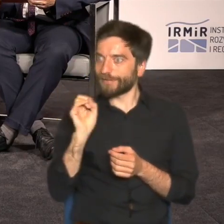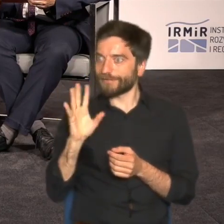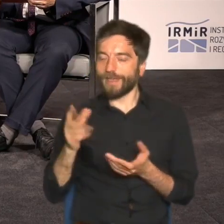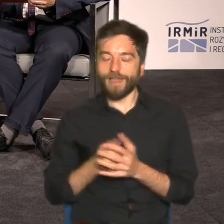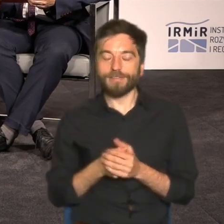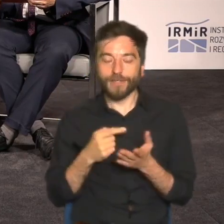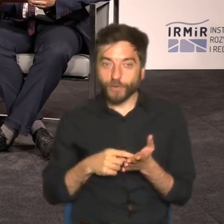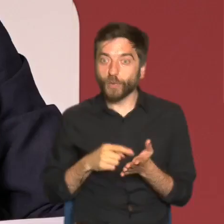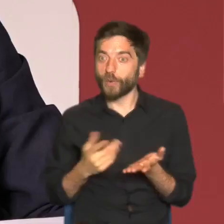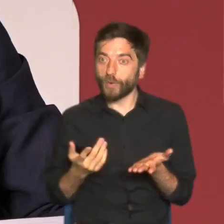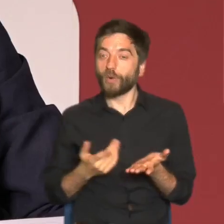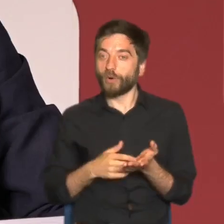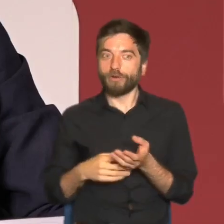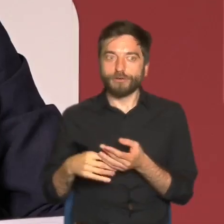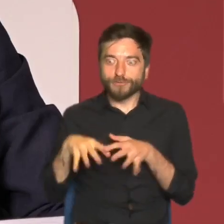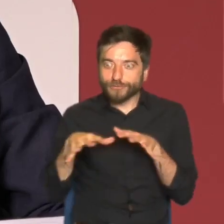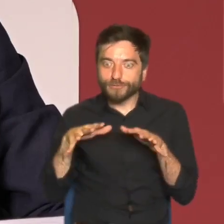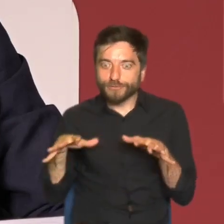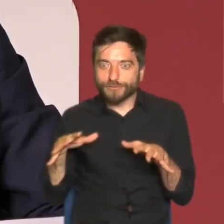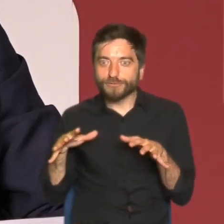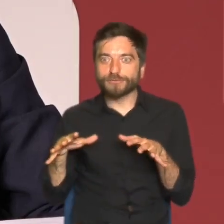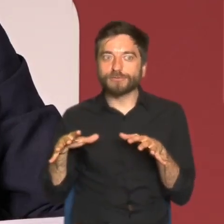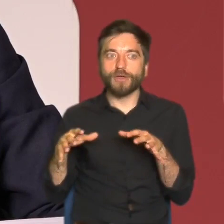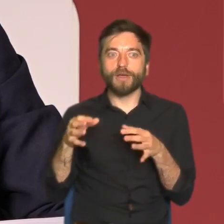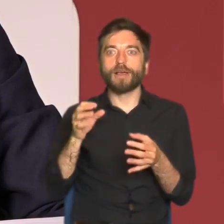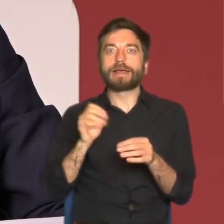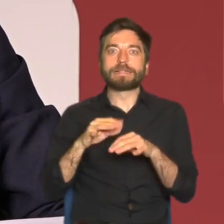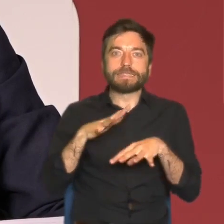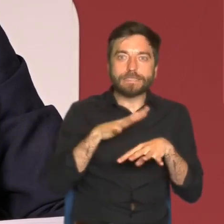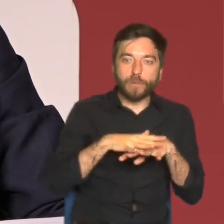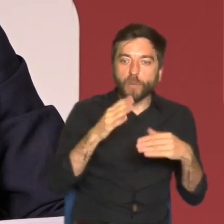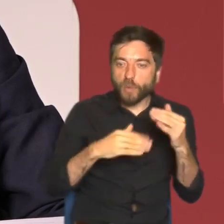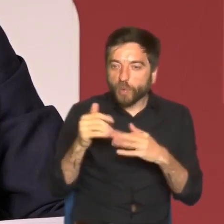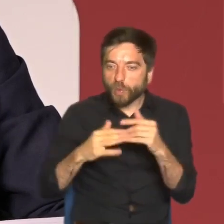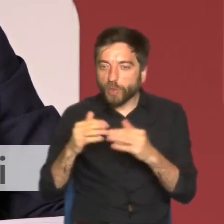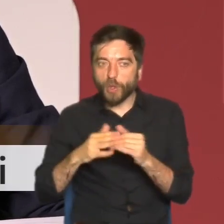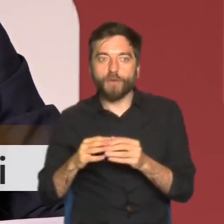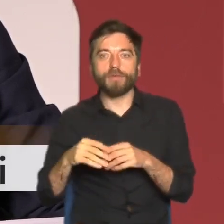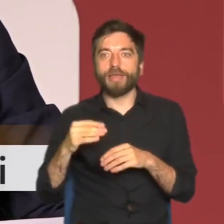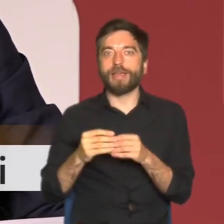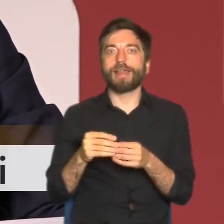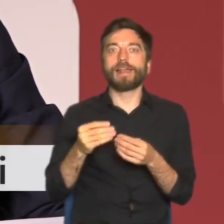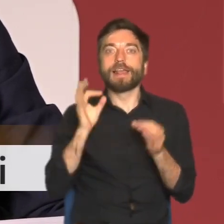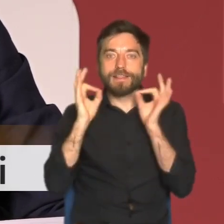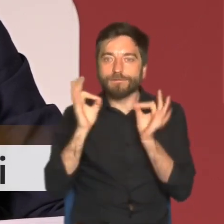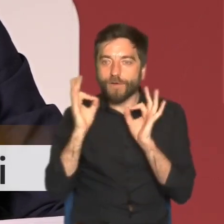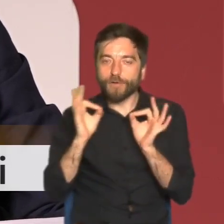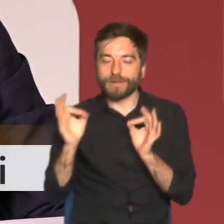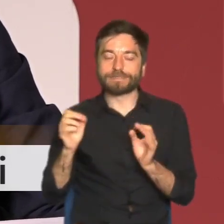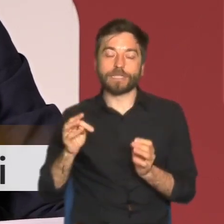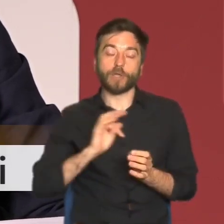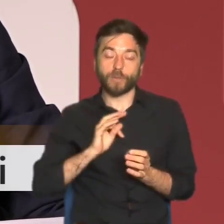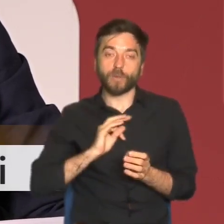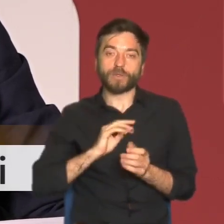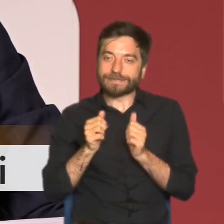w której zostaliśmy zasypani takimi makrostrukturalnymi danymi. Moją rolą jest